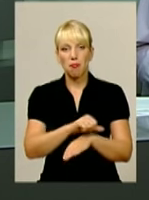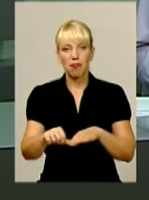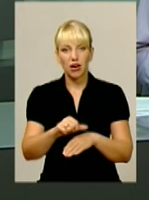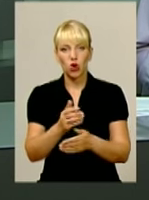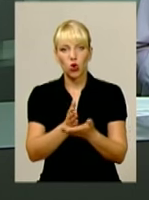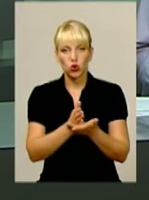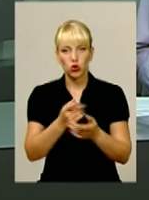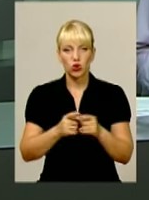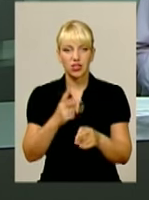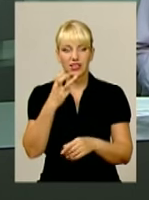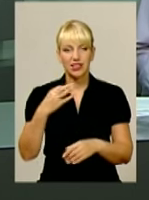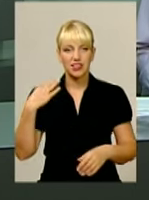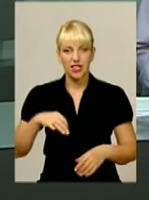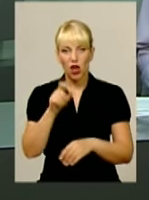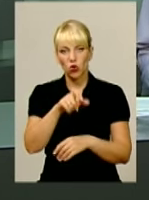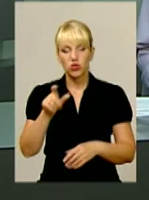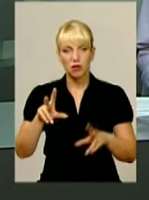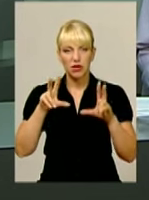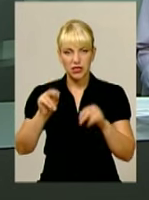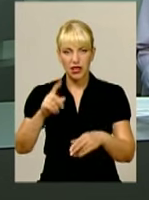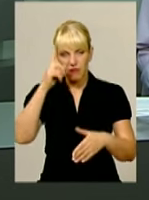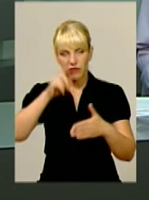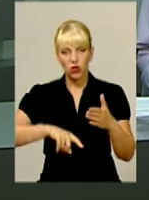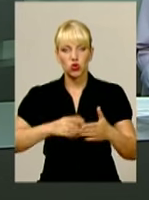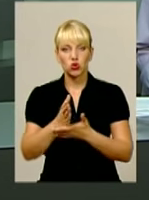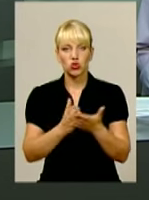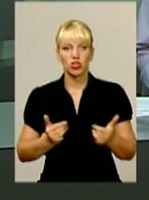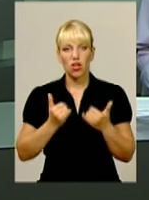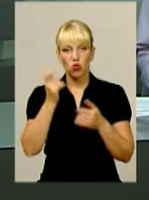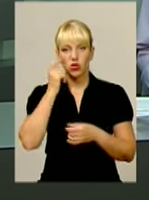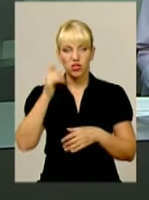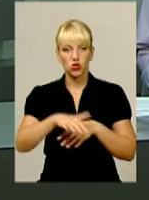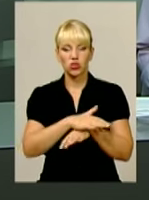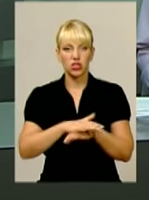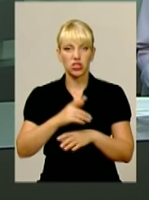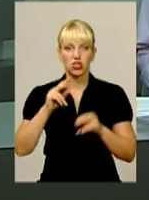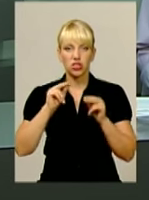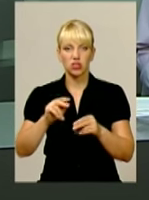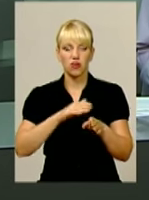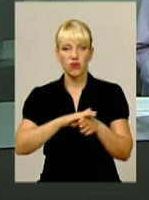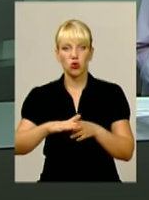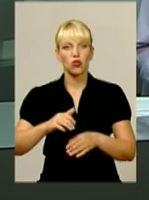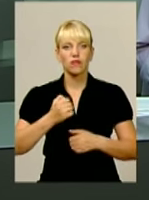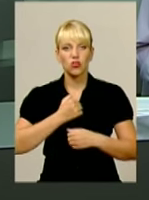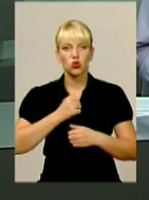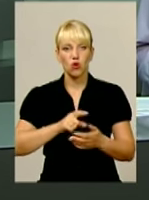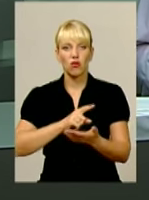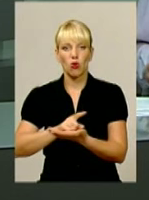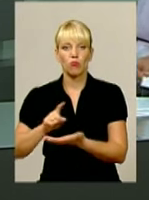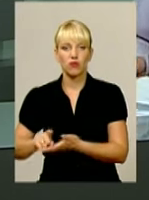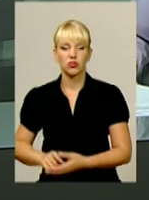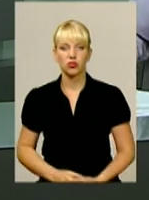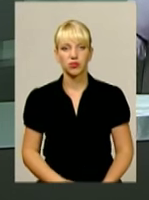курсантів присягли вірно і самовіддано служити українському народові, сумлінно і чесно виконувати військовий обов'язок.